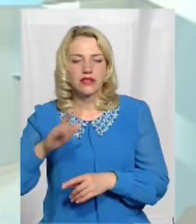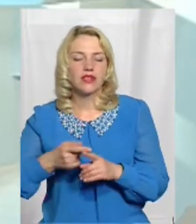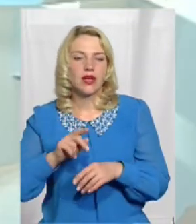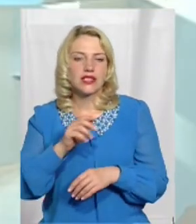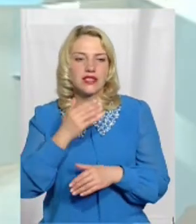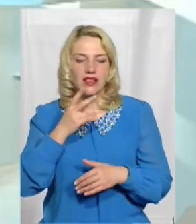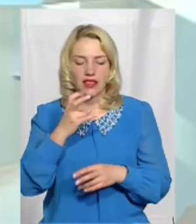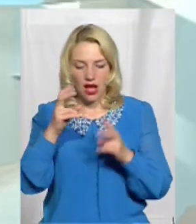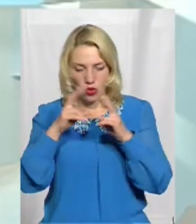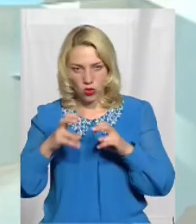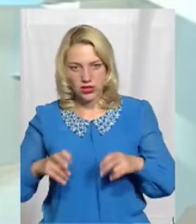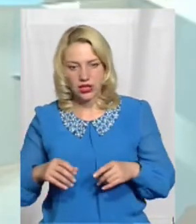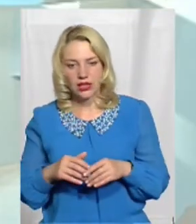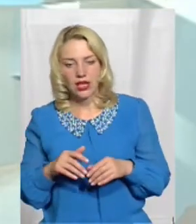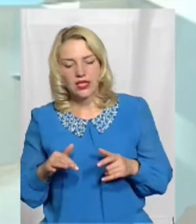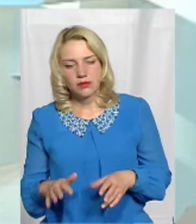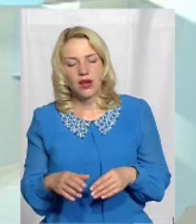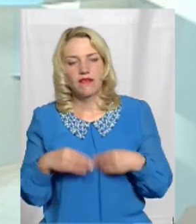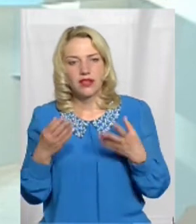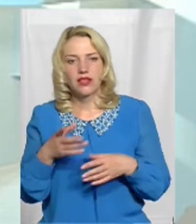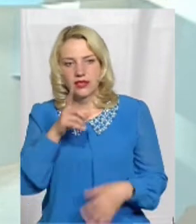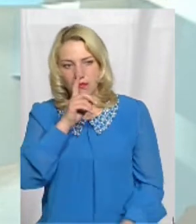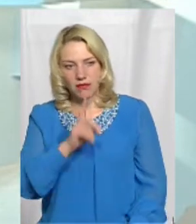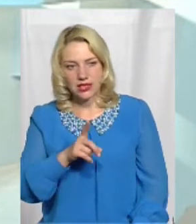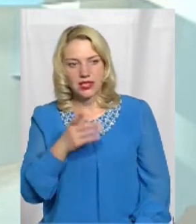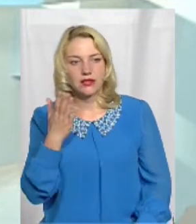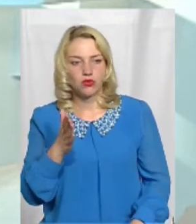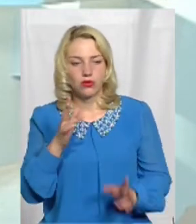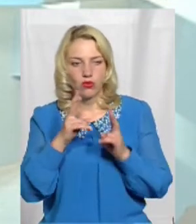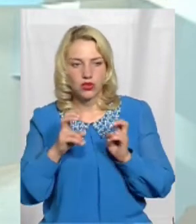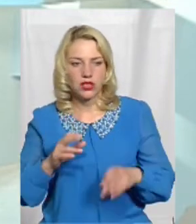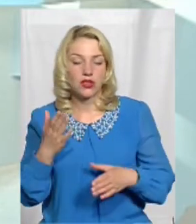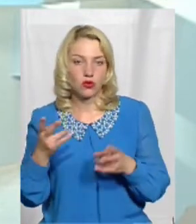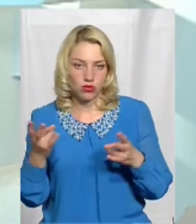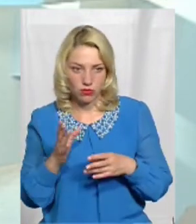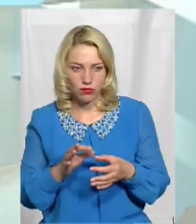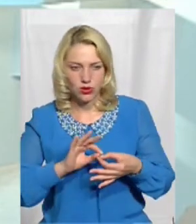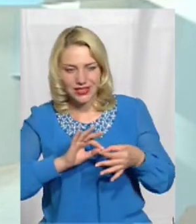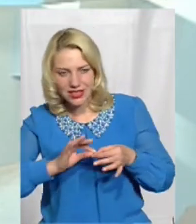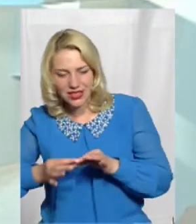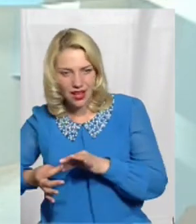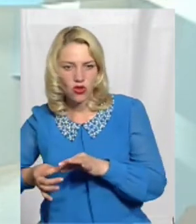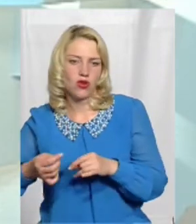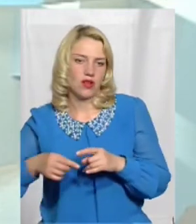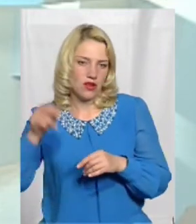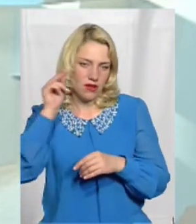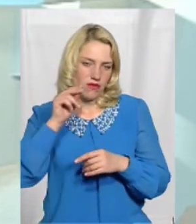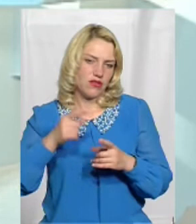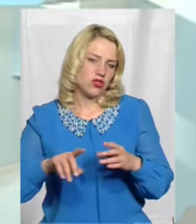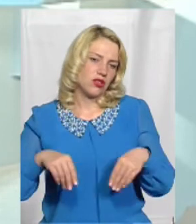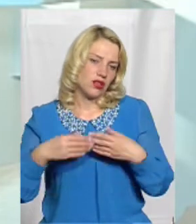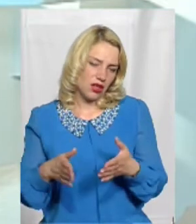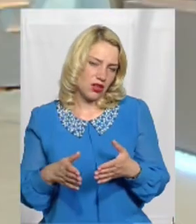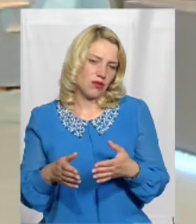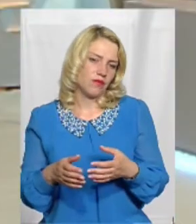дається місяць незвичайний, тобто ми розглянемо Якщо буде потреба більшого, більш детального розгляду Значить, дамо